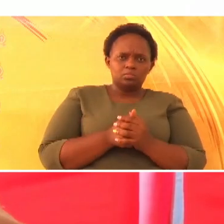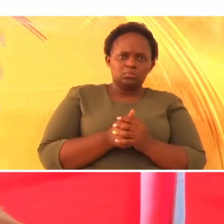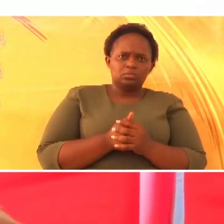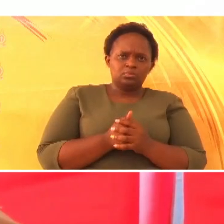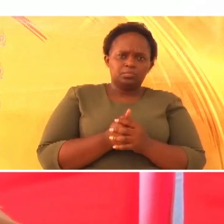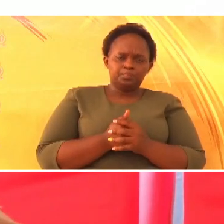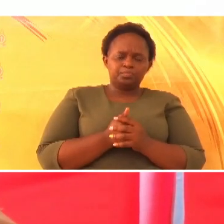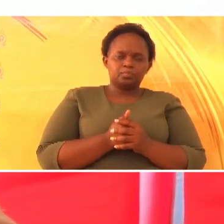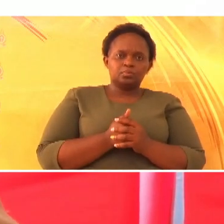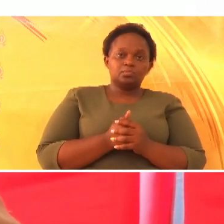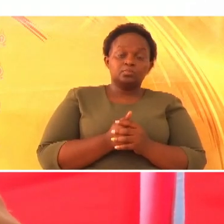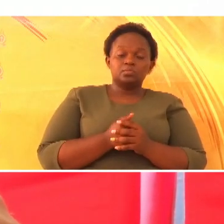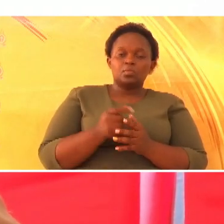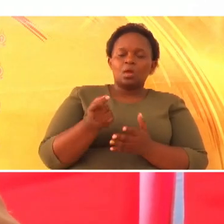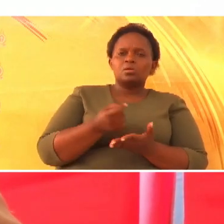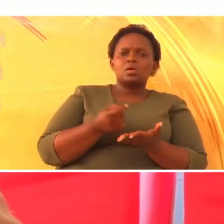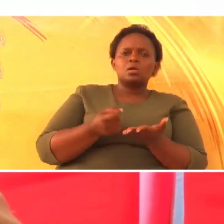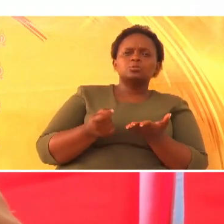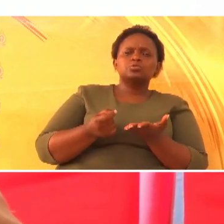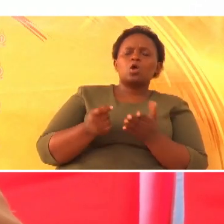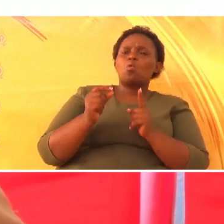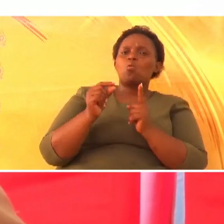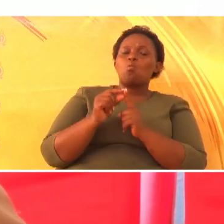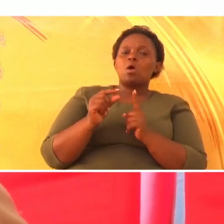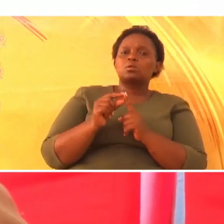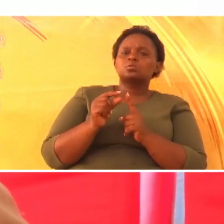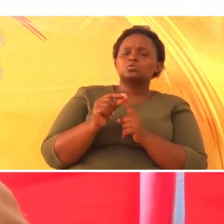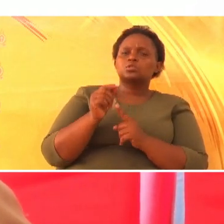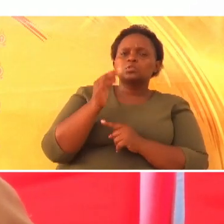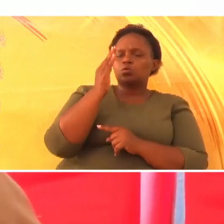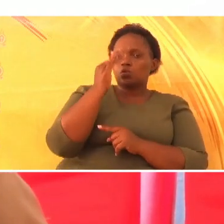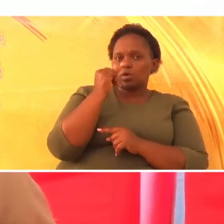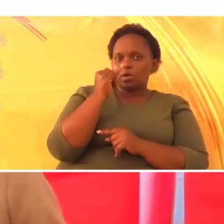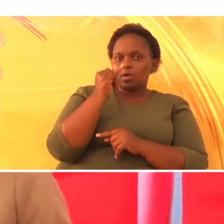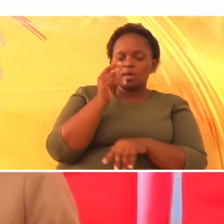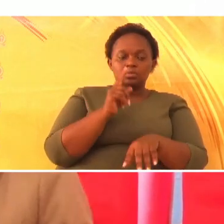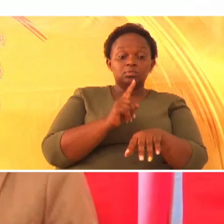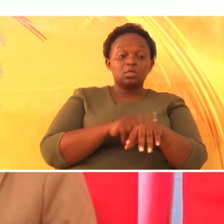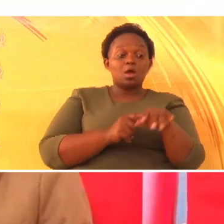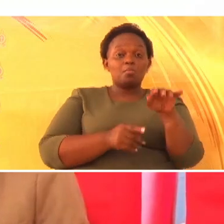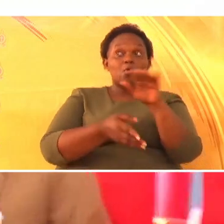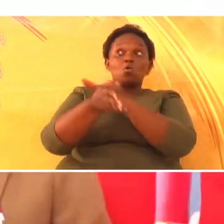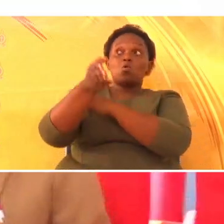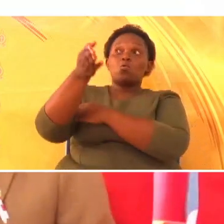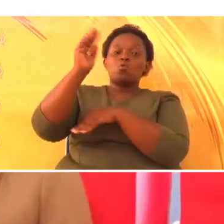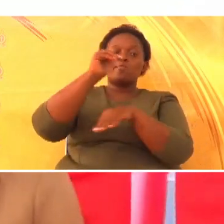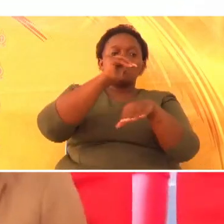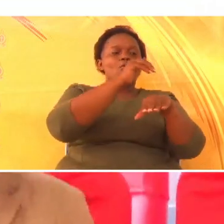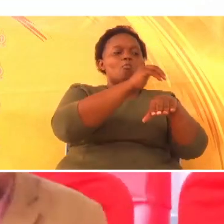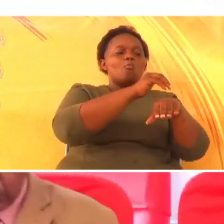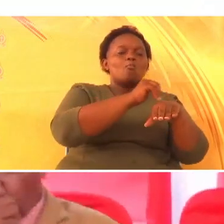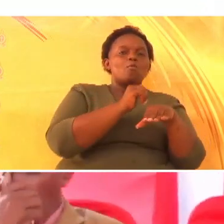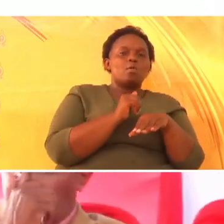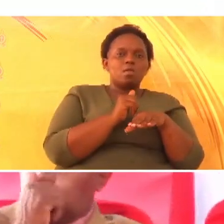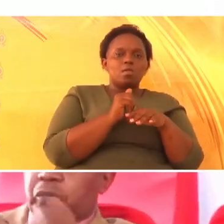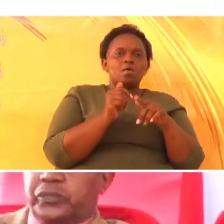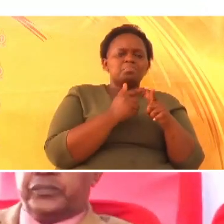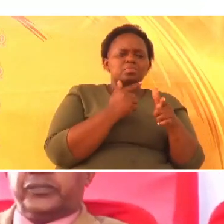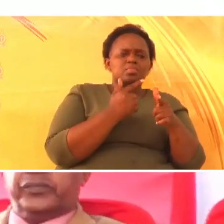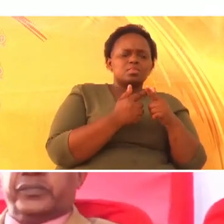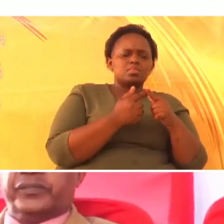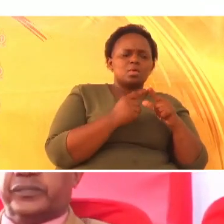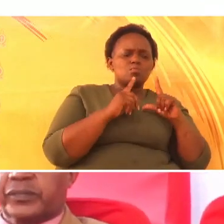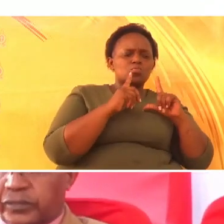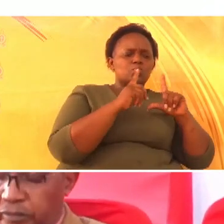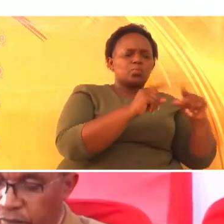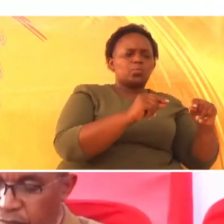Na alieandika wakati alipoitwa na mungu. Na kuambiwa mambo